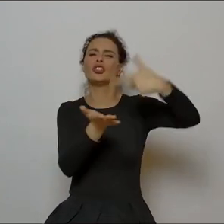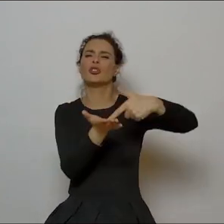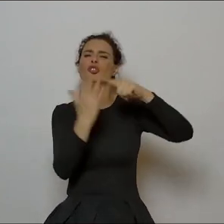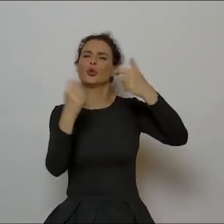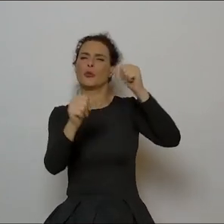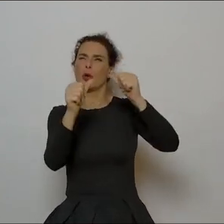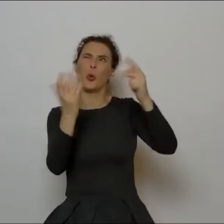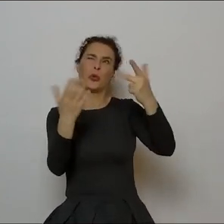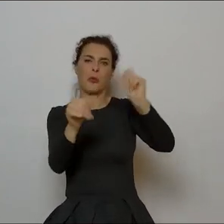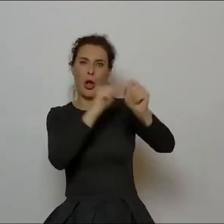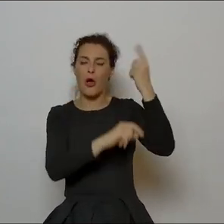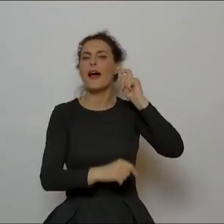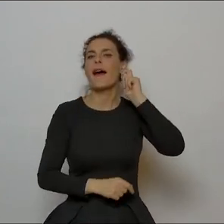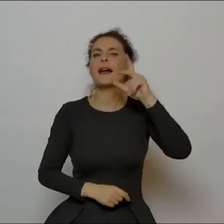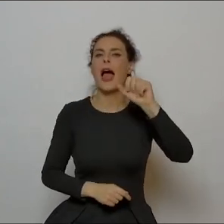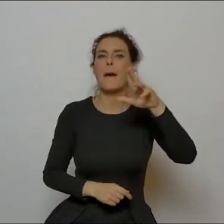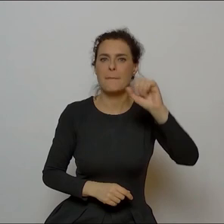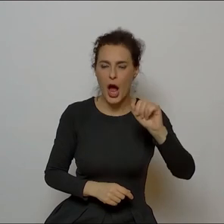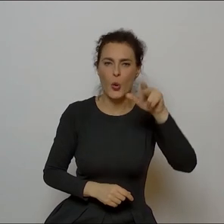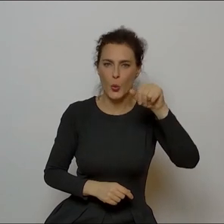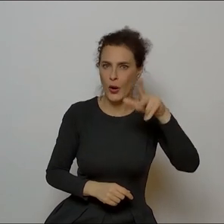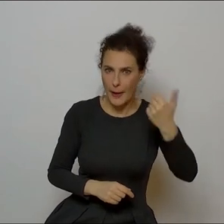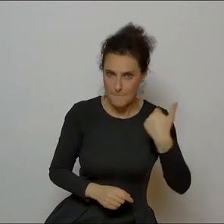Sopocie w 2007 czy 2008 roku na koncercie pamięci taty.